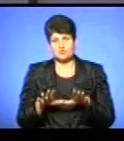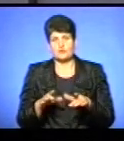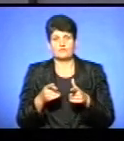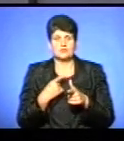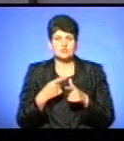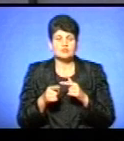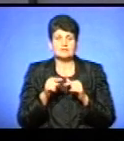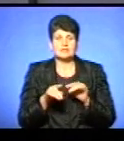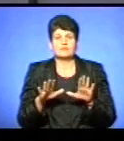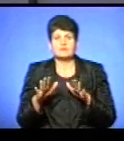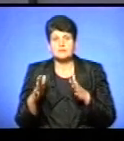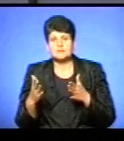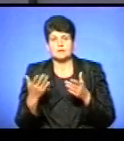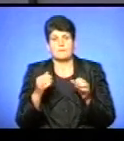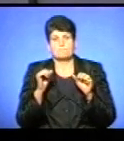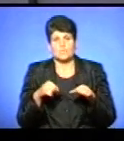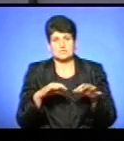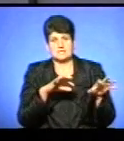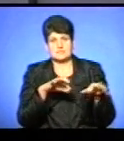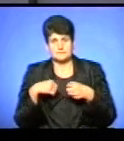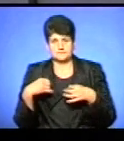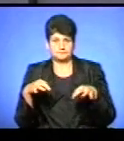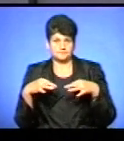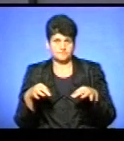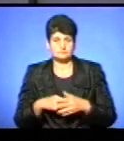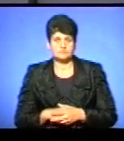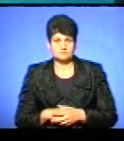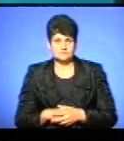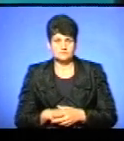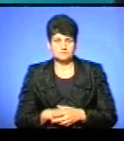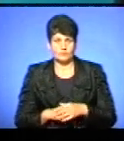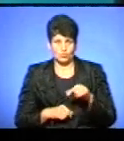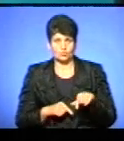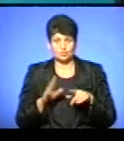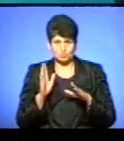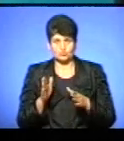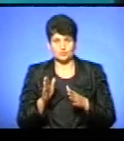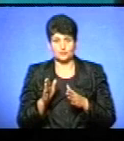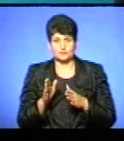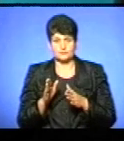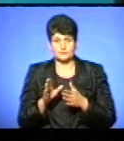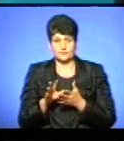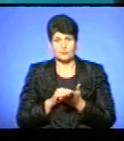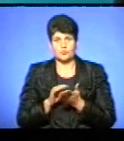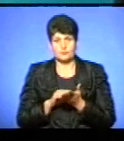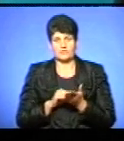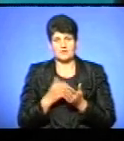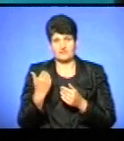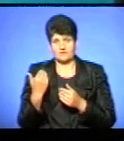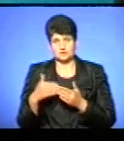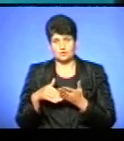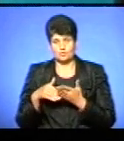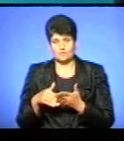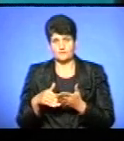в тих випадках, яких можна евакуйовувати дані транспортні засоби. Тобто, десь тут вони будуть дублювати вашу допомагання. Ну, скажімо,